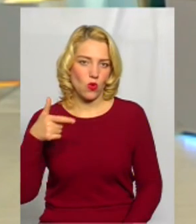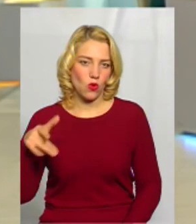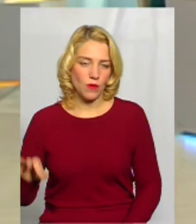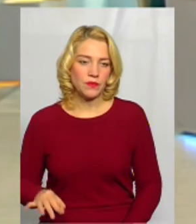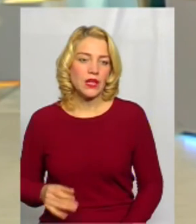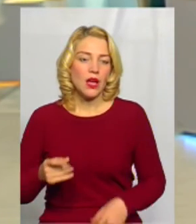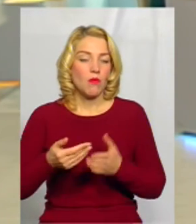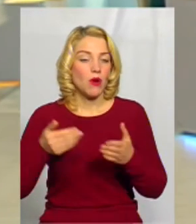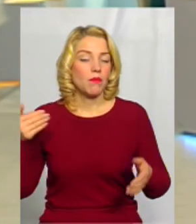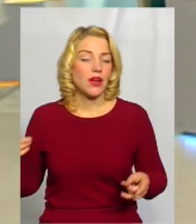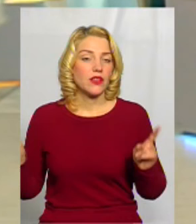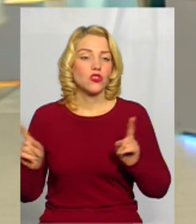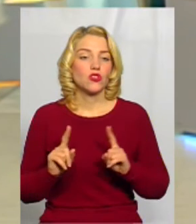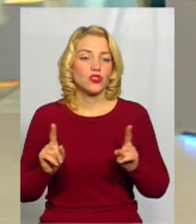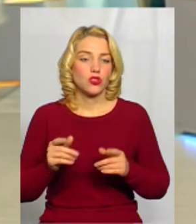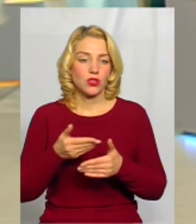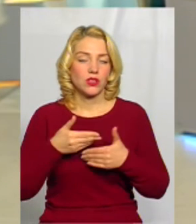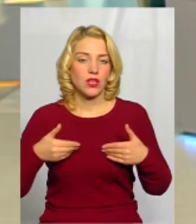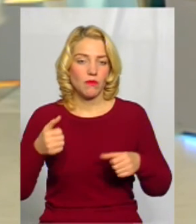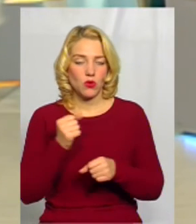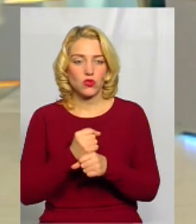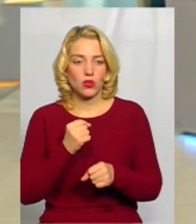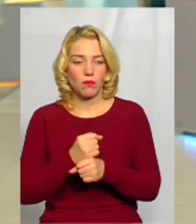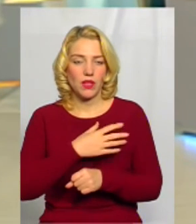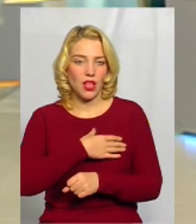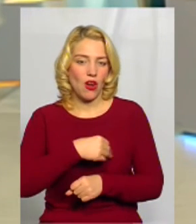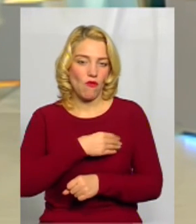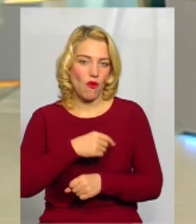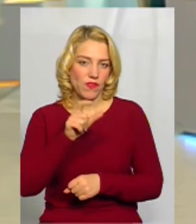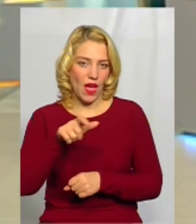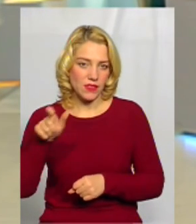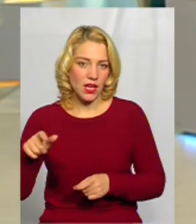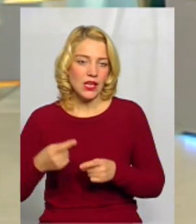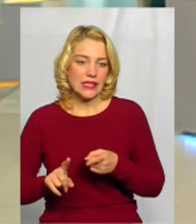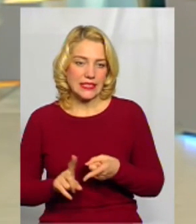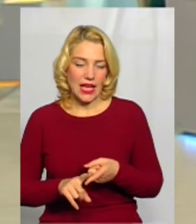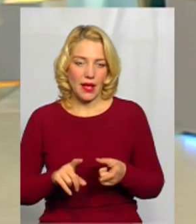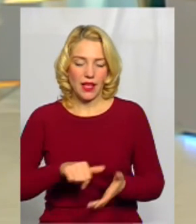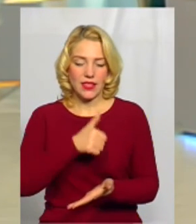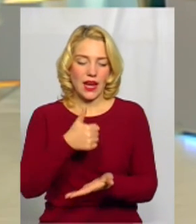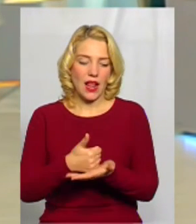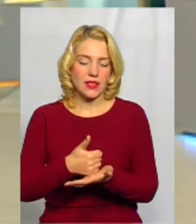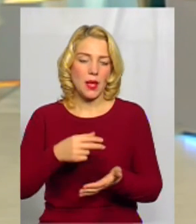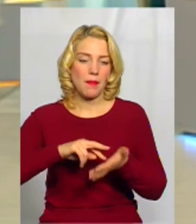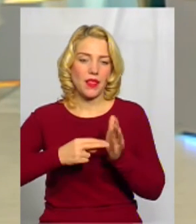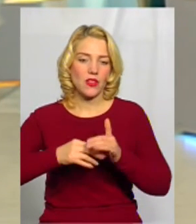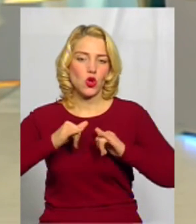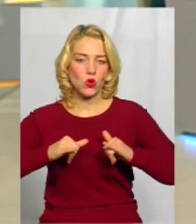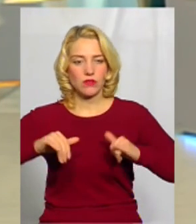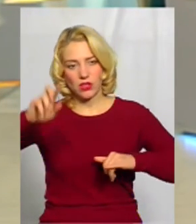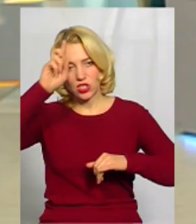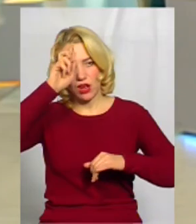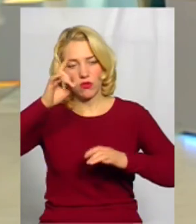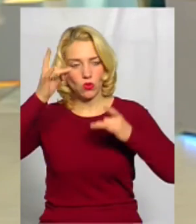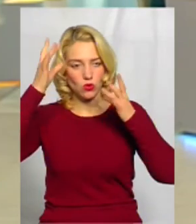попередньо, те, що нам розробили львів'яни, це генеральний план розвитку Державної історико-культурного